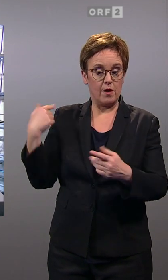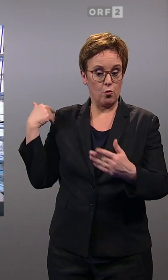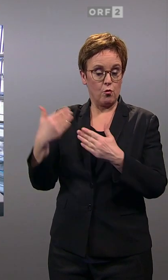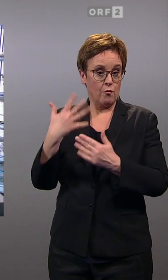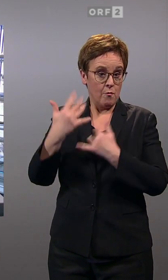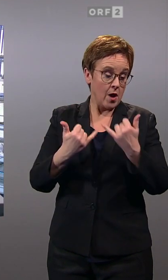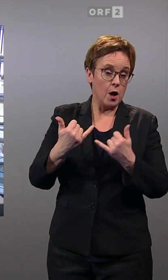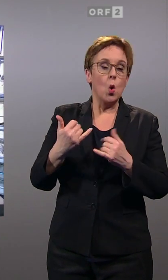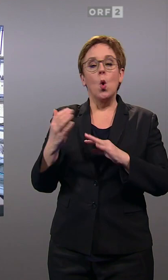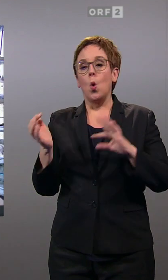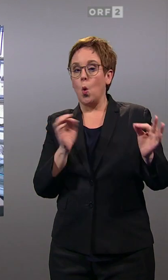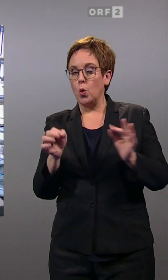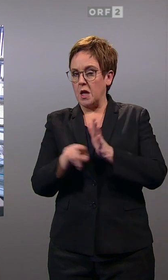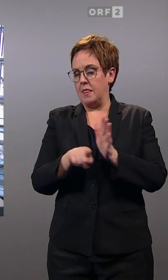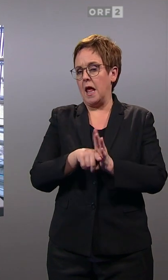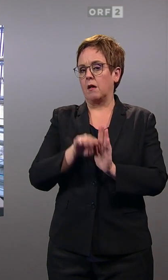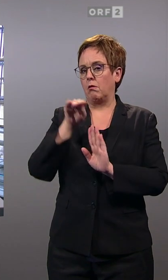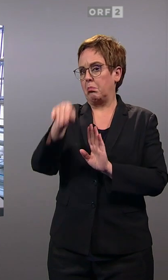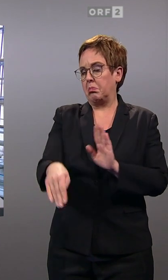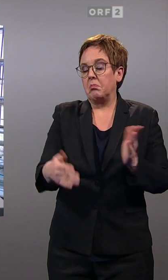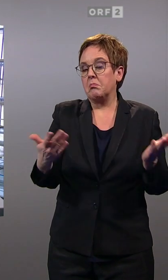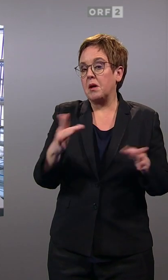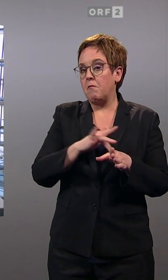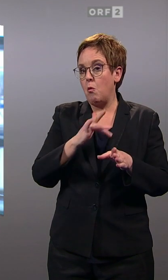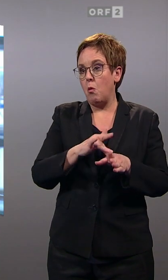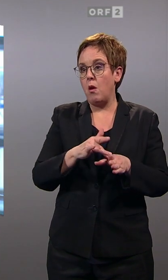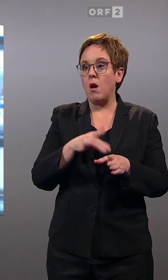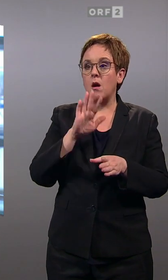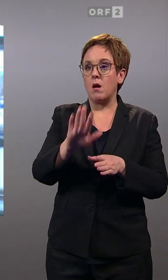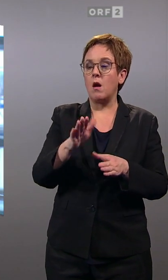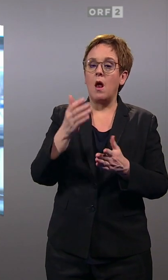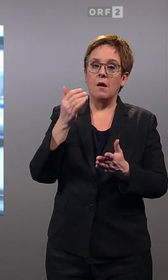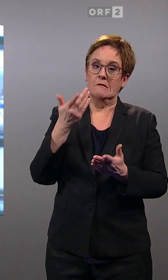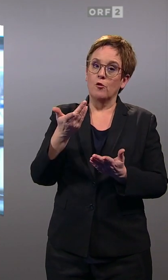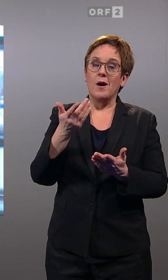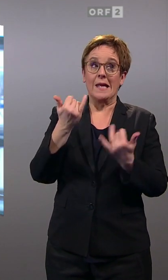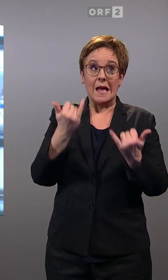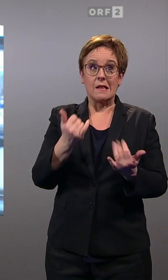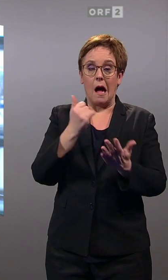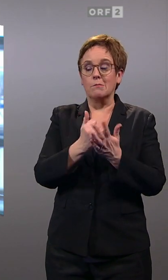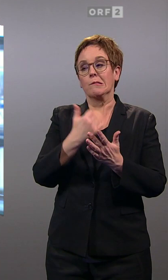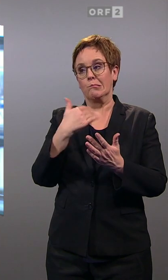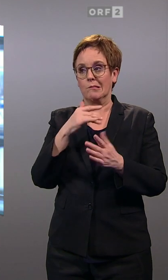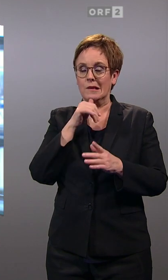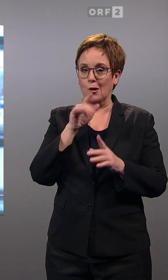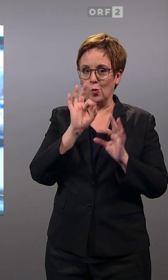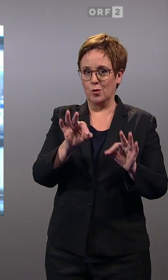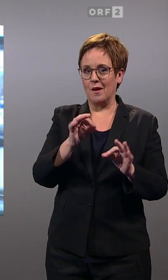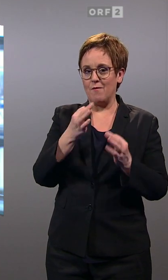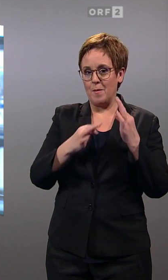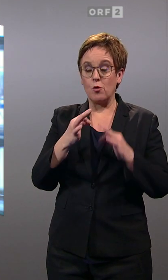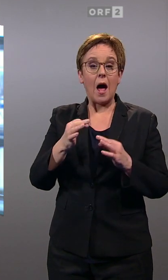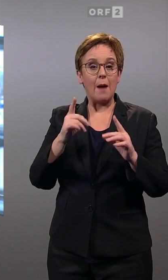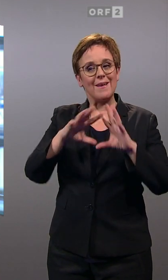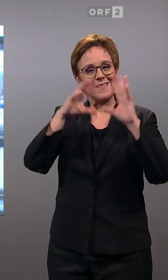Jahren oder aber eine negative Entwicklung, was für Amtsinhaberparteien eine schlechte Nachricht wäre. Aber zusätzlich haben wir rund um die